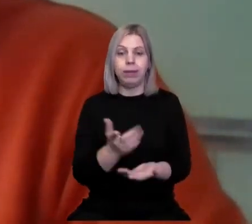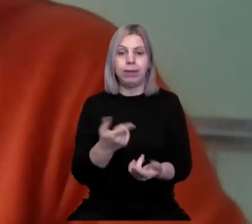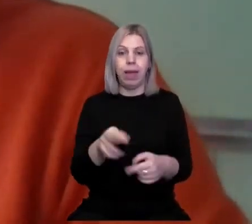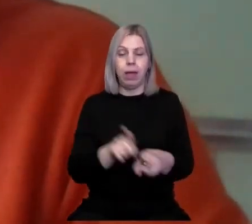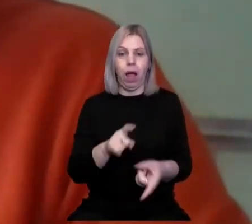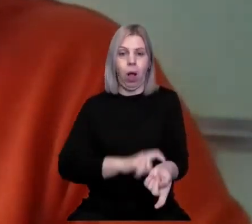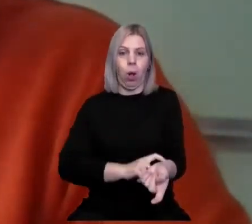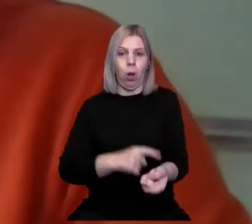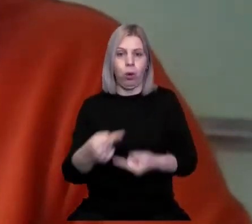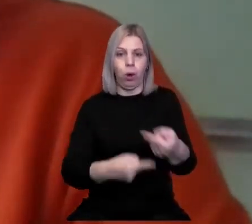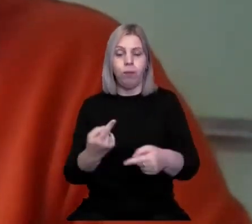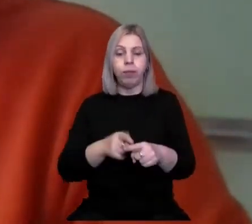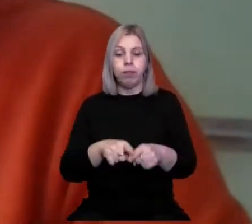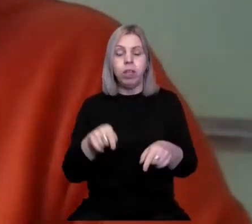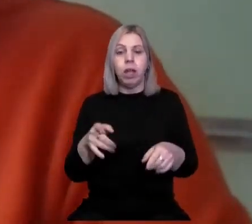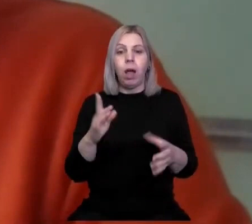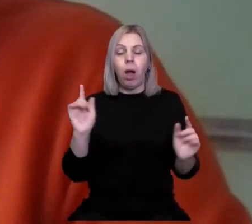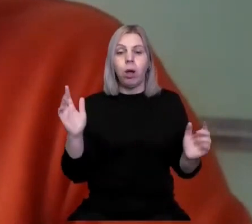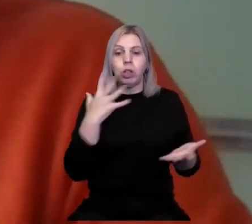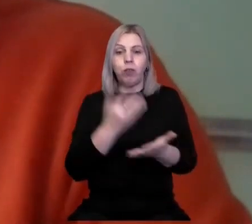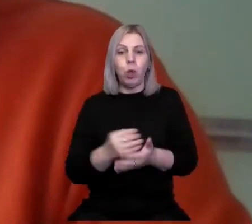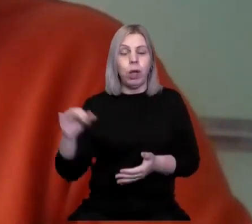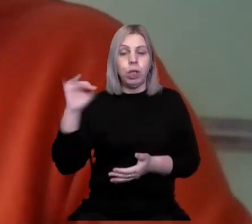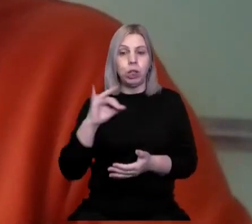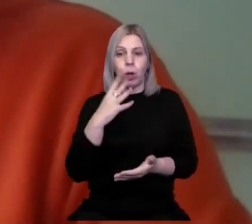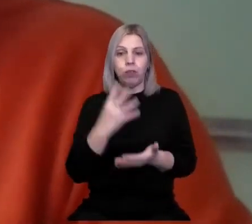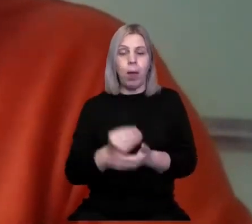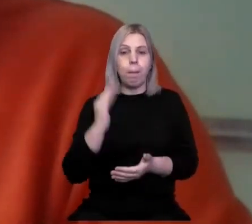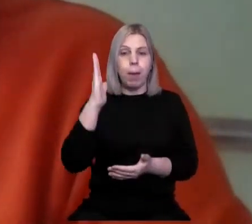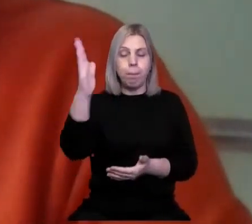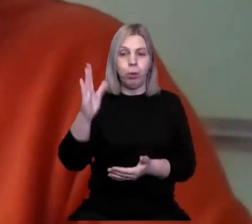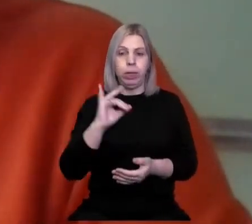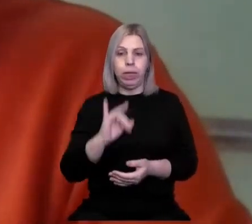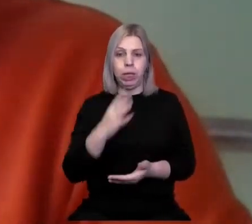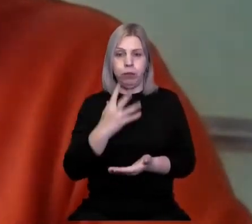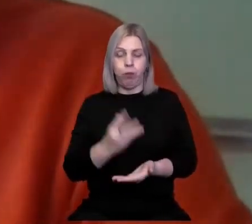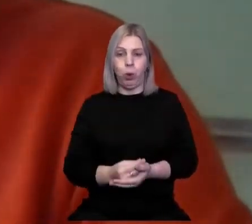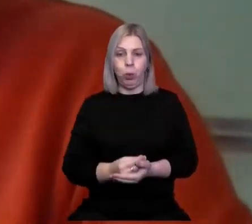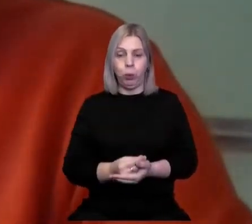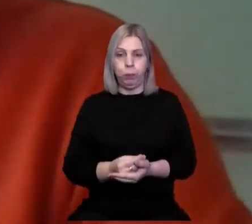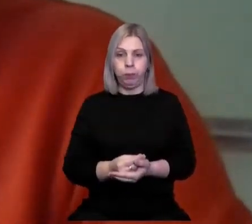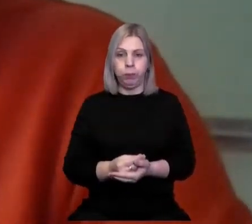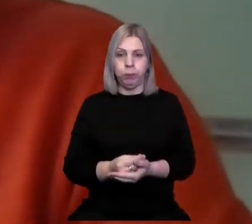ДНК. Тобто він ототожнює свою історію, своє майбутнє і своє